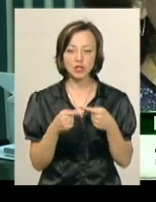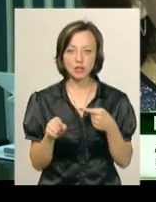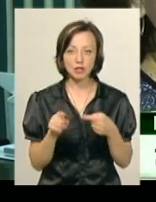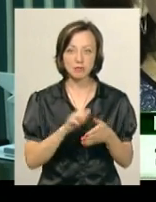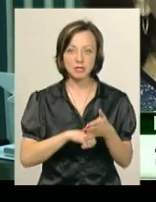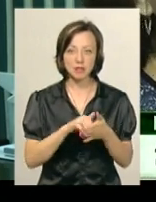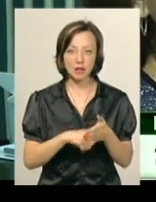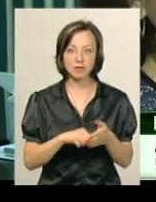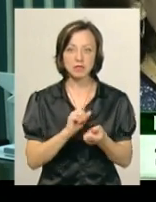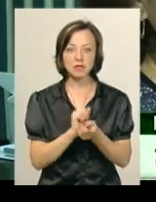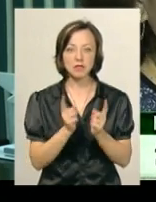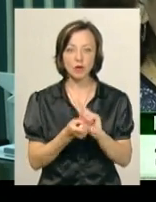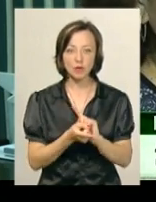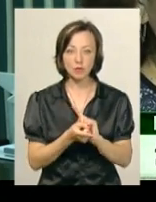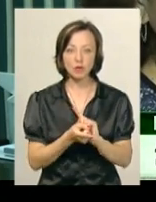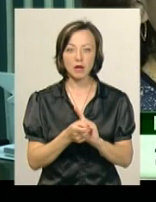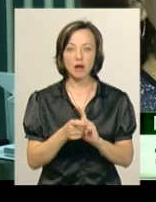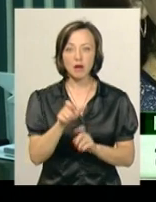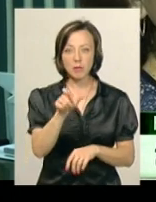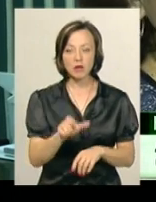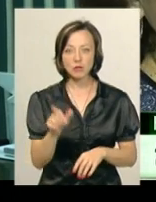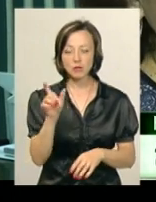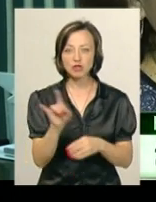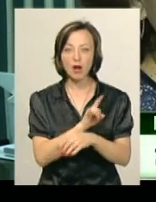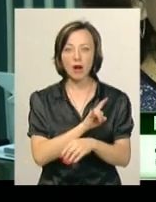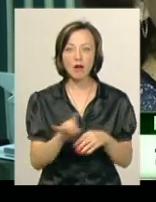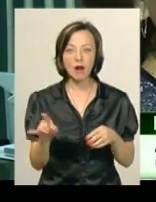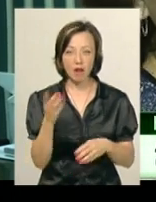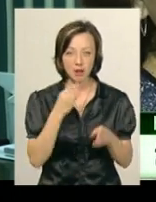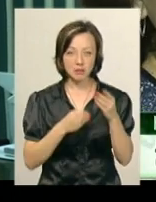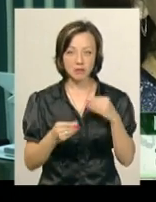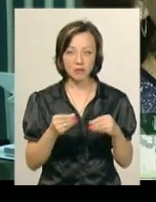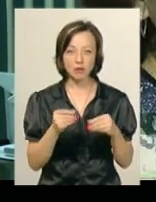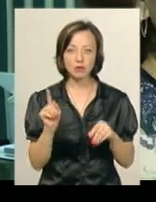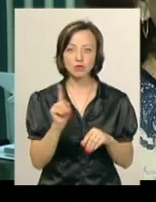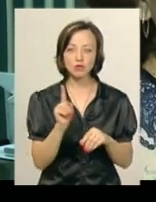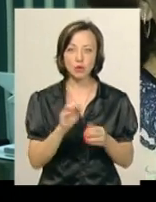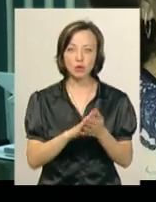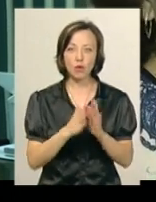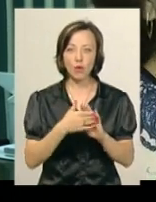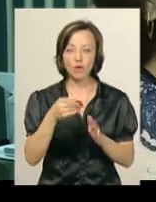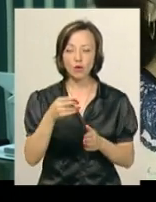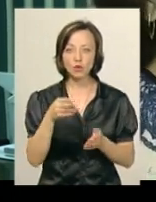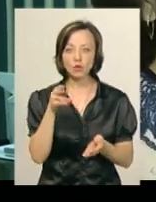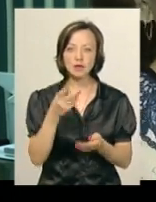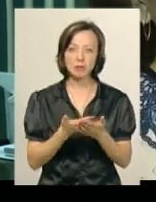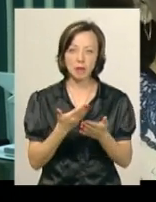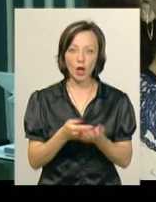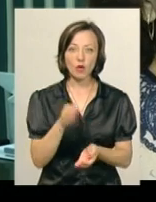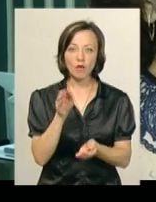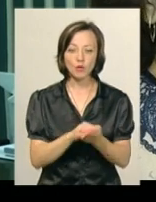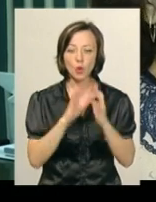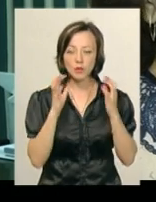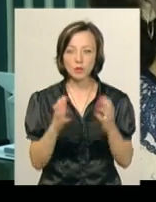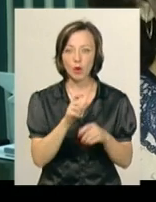підстав, стають об'єктами шахрайства. Мова йде про те, що укладається договір довічного отримання, людей